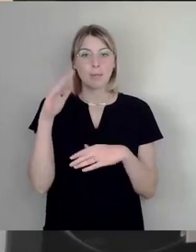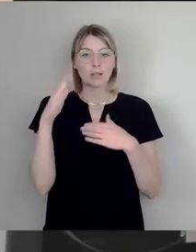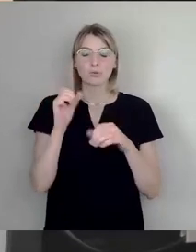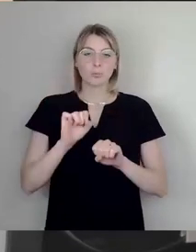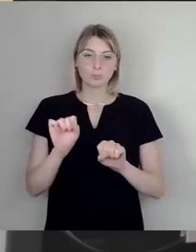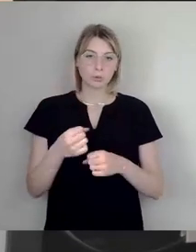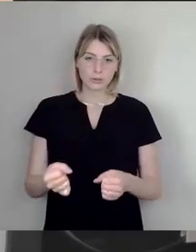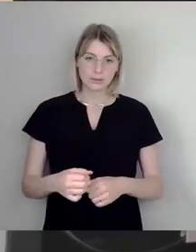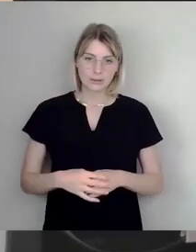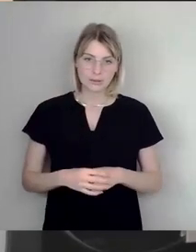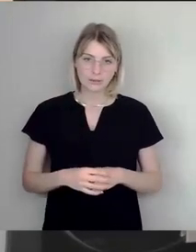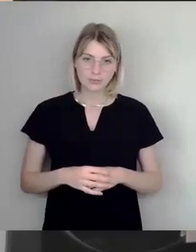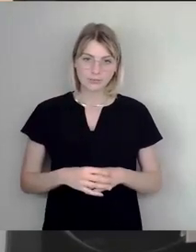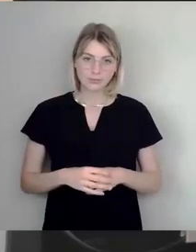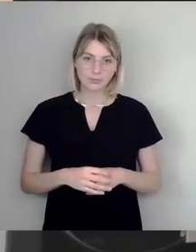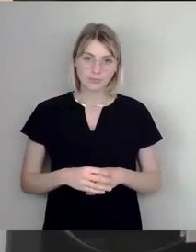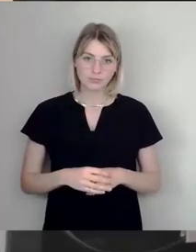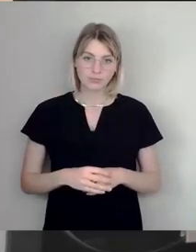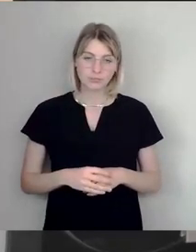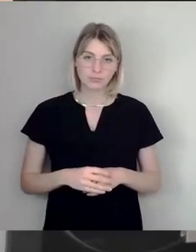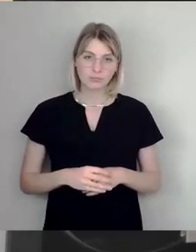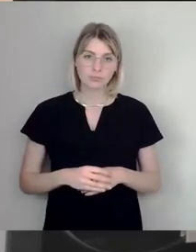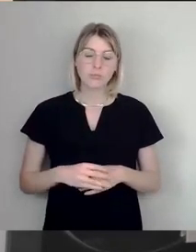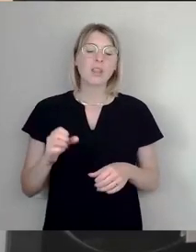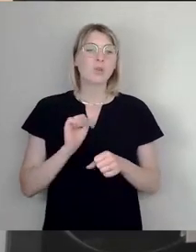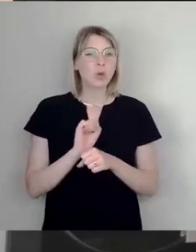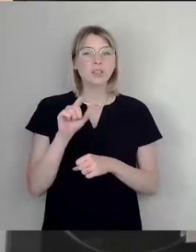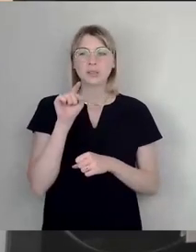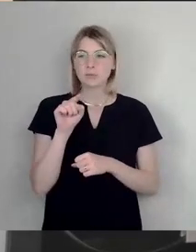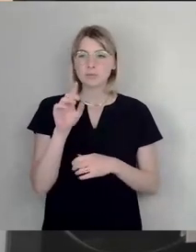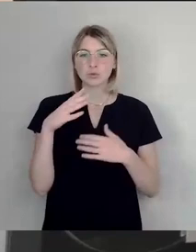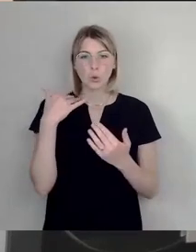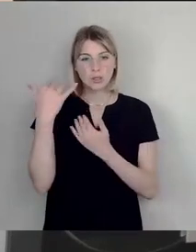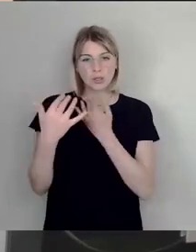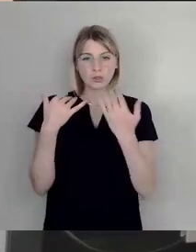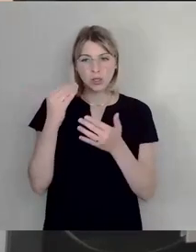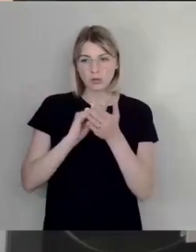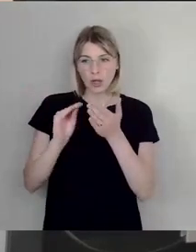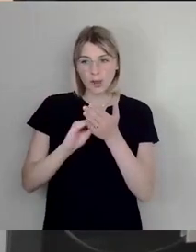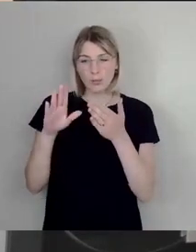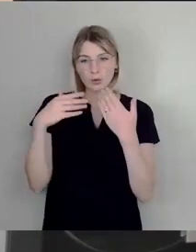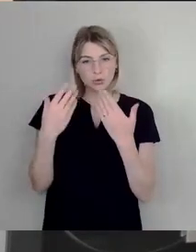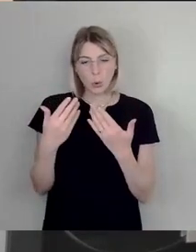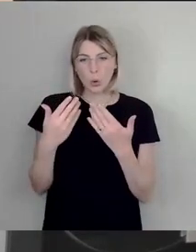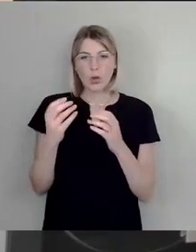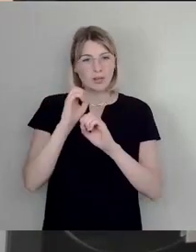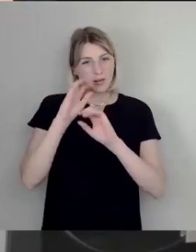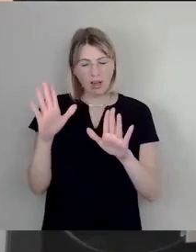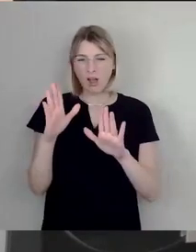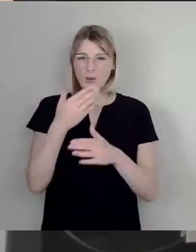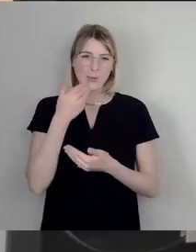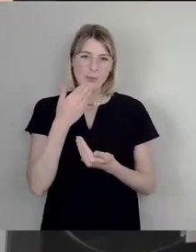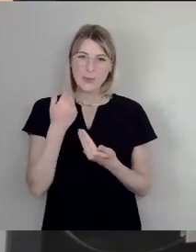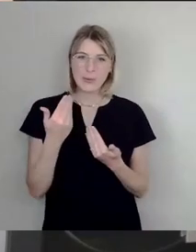Wir haben es hier dennoch mit einem schwarzen Loch der Geschichtsschreibung zu tun. Verlässliche Dokumente gibt es kaum. Offizielle